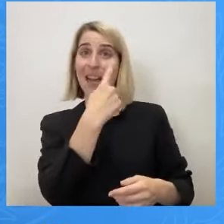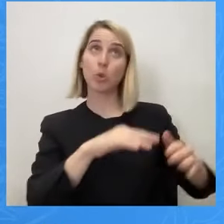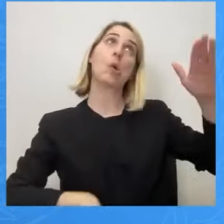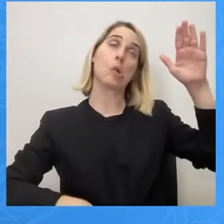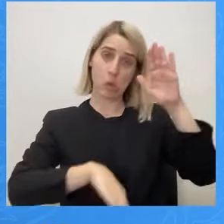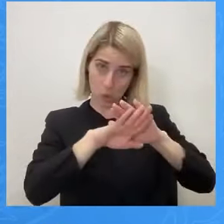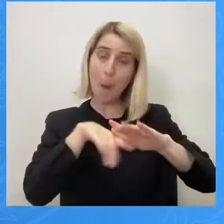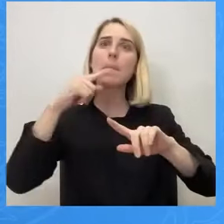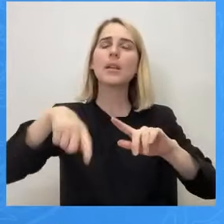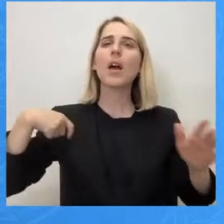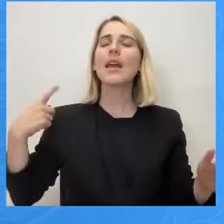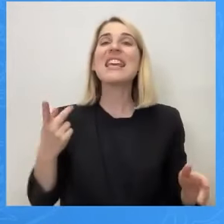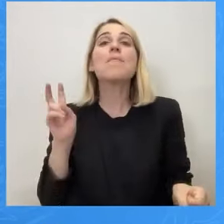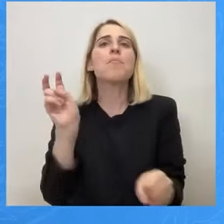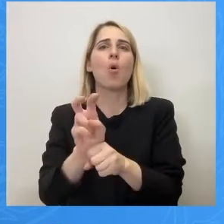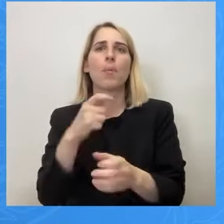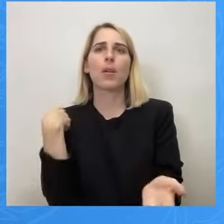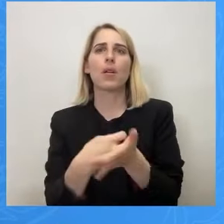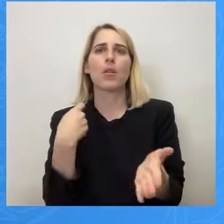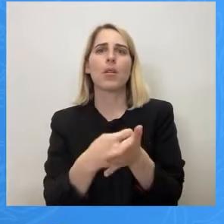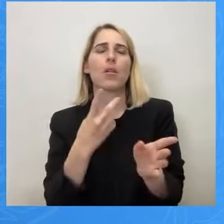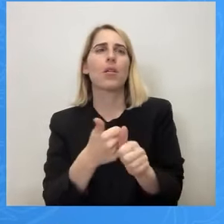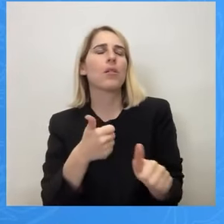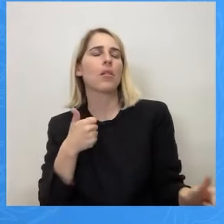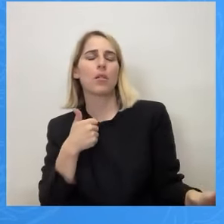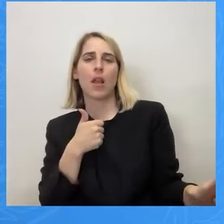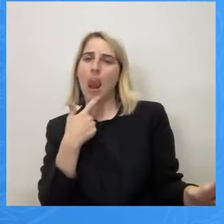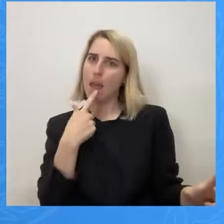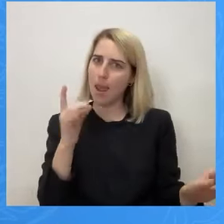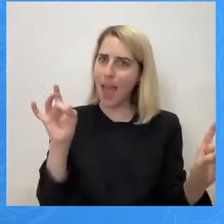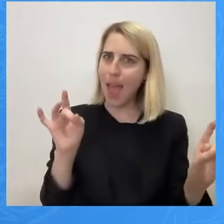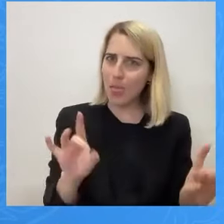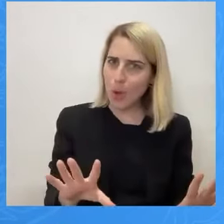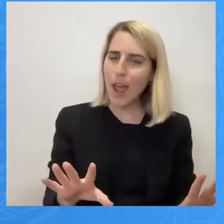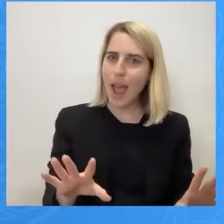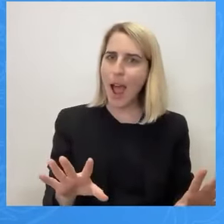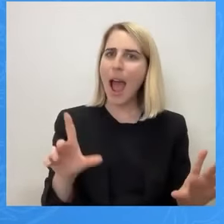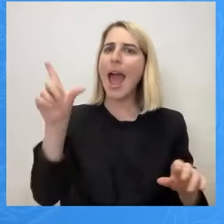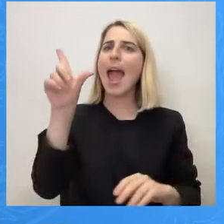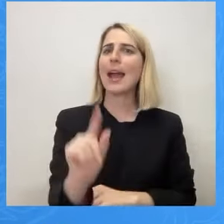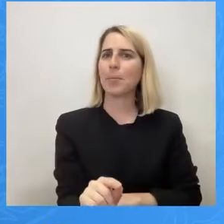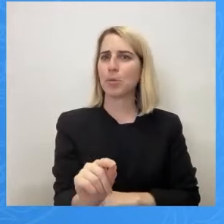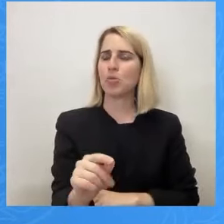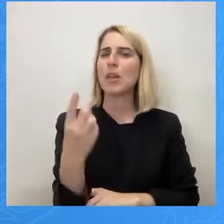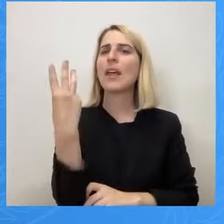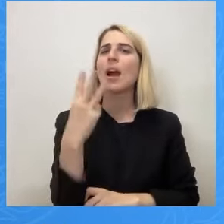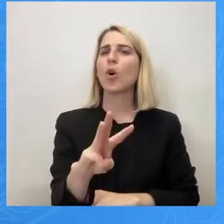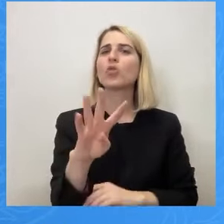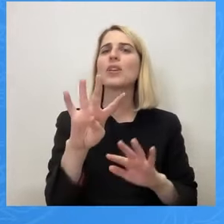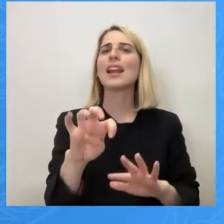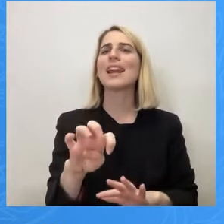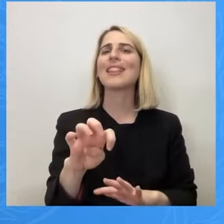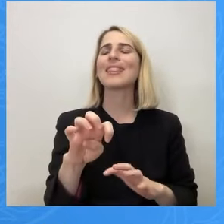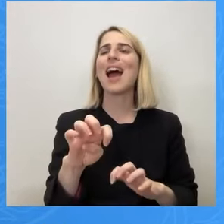Τα λέμε αυτά γιατί αναφέρεται σαν έκπτωση δωρεά 396.000 ευρώ, αλλά δεν